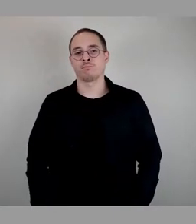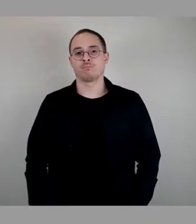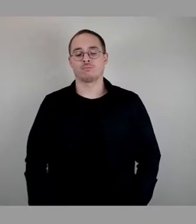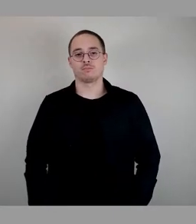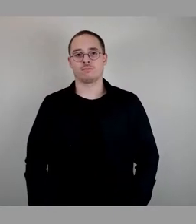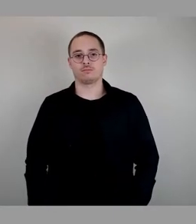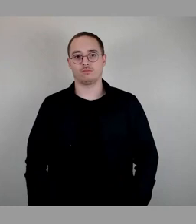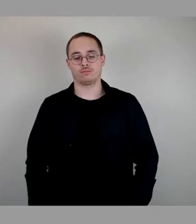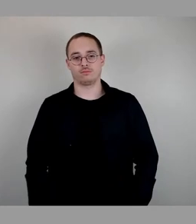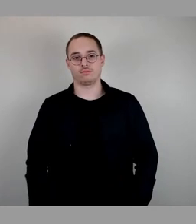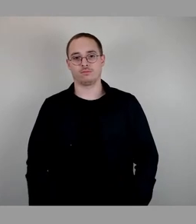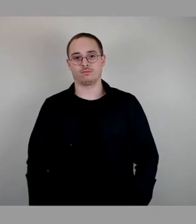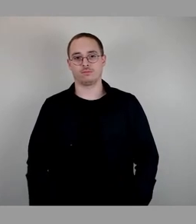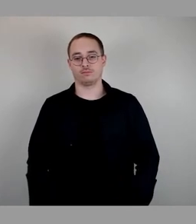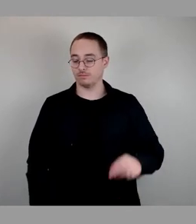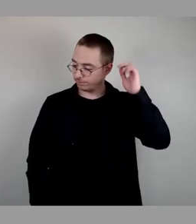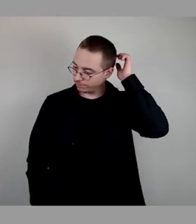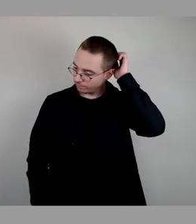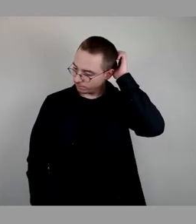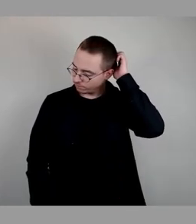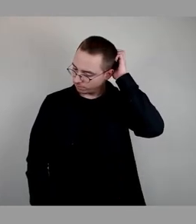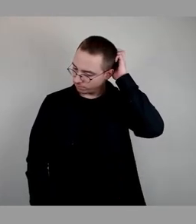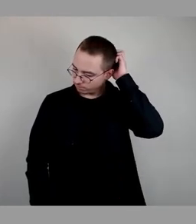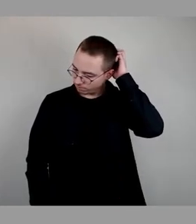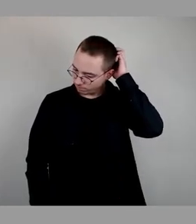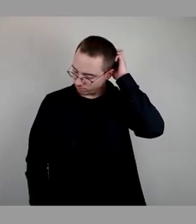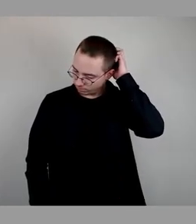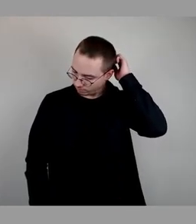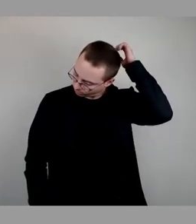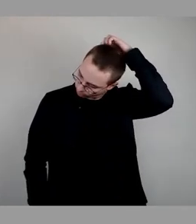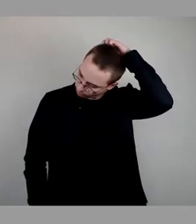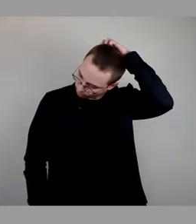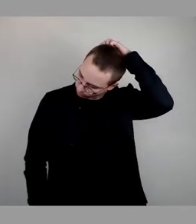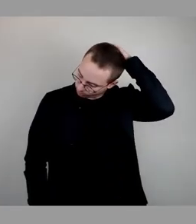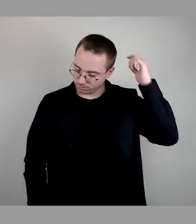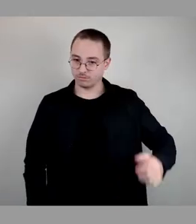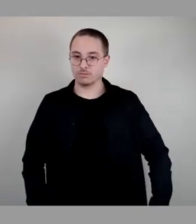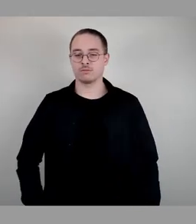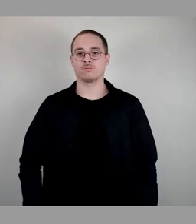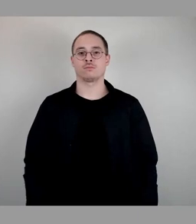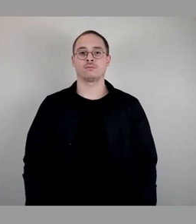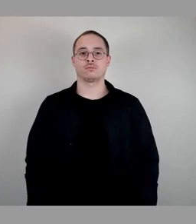CDU und